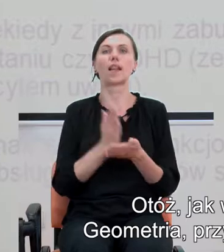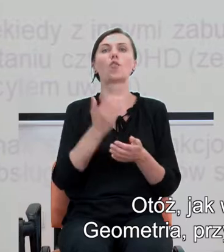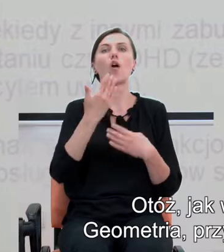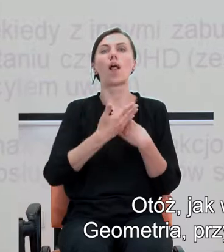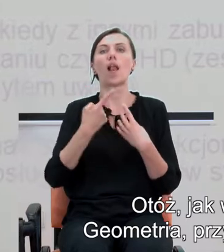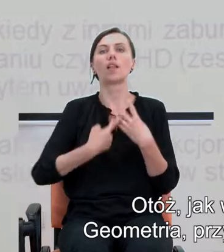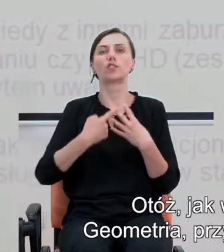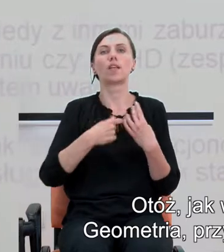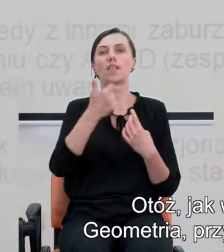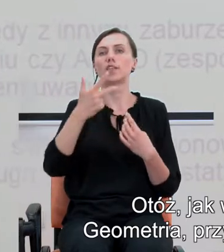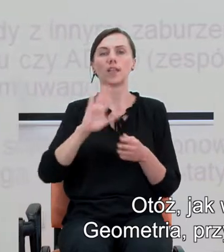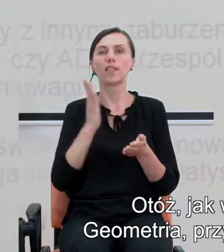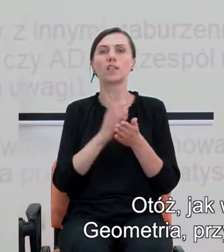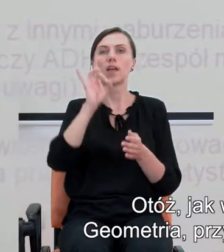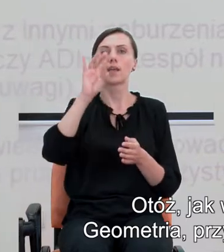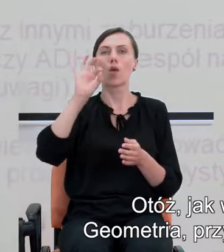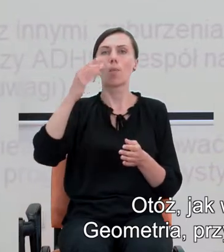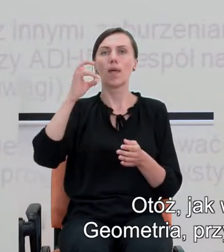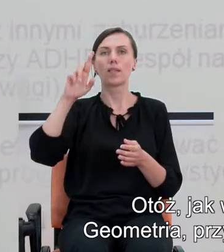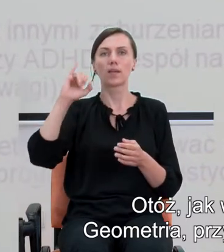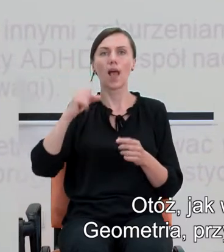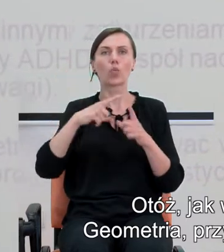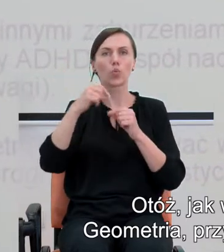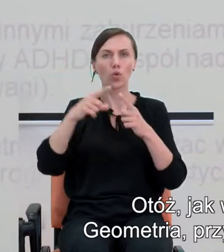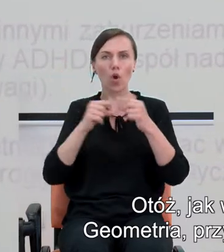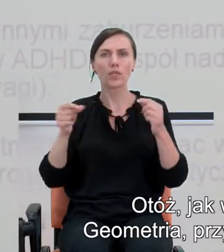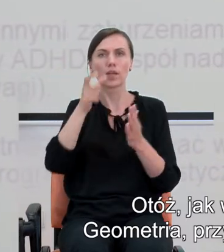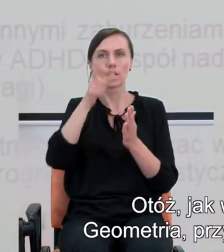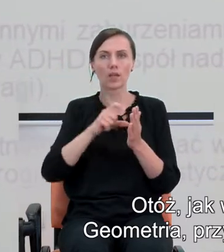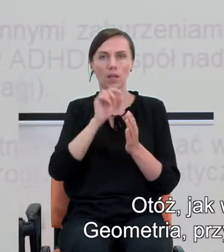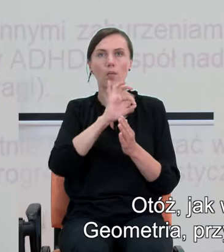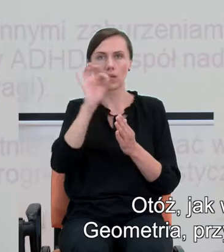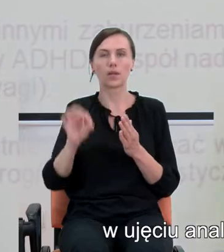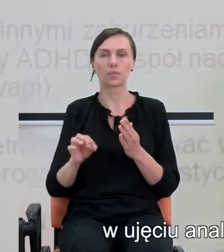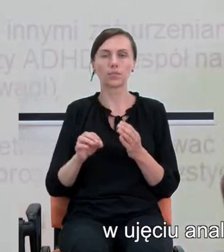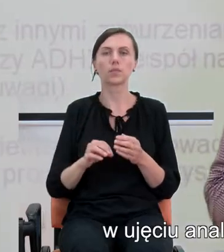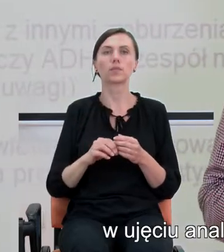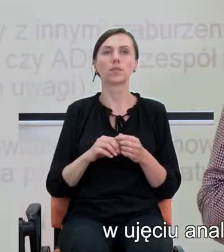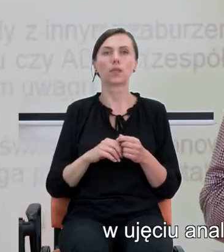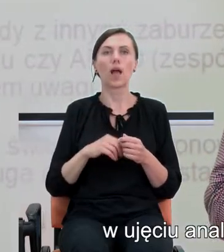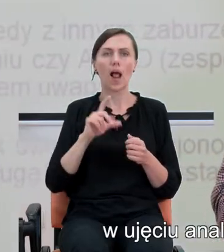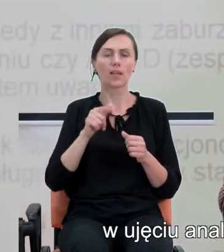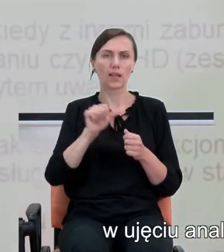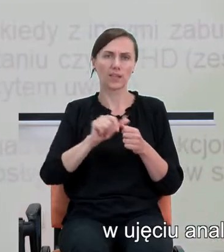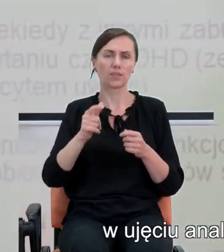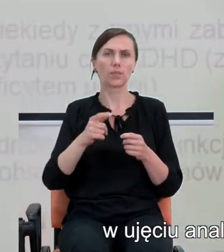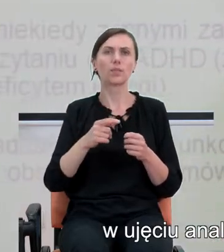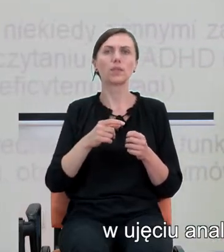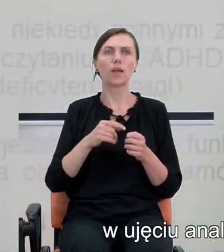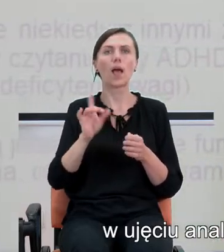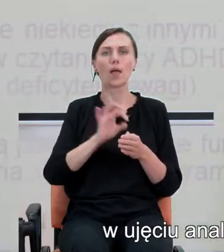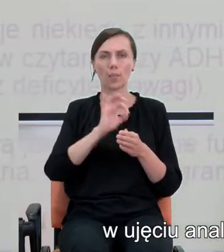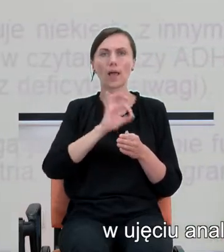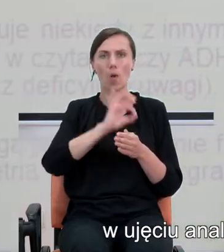liczenie. Geometria, przynajmniej taka tradycyjna, geometria euklidesowa, nie taka uprawiana w ujęciu